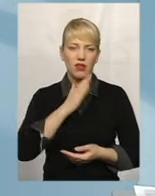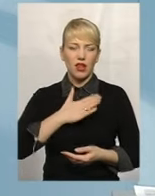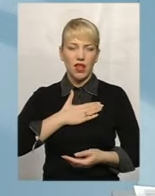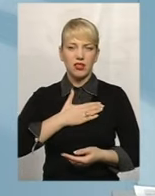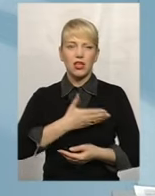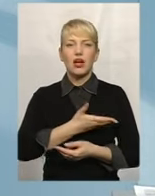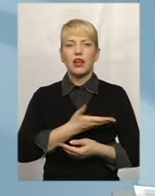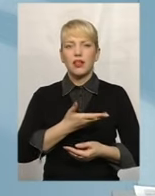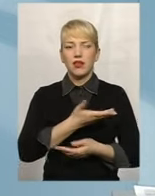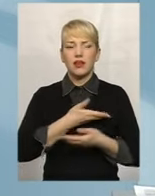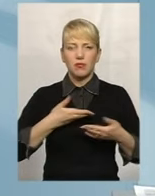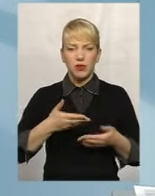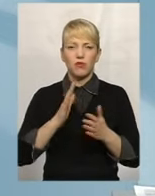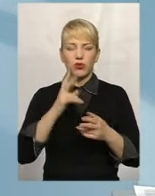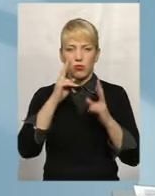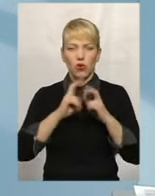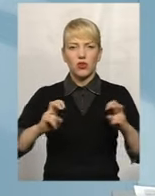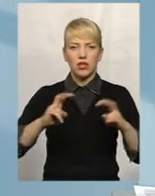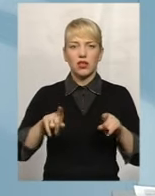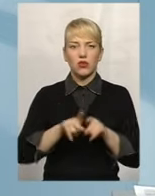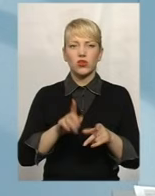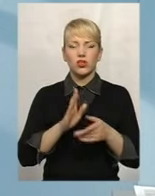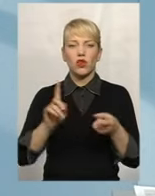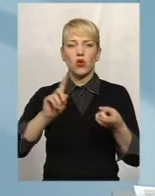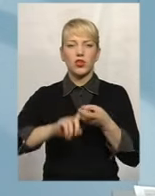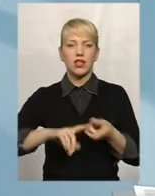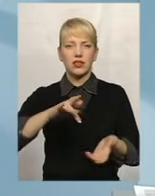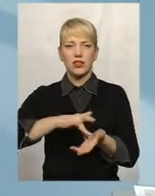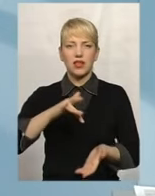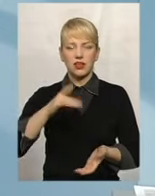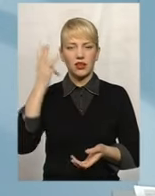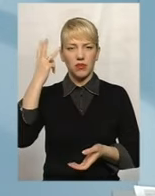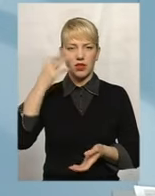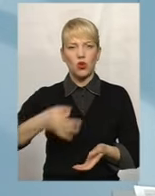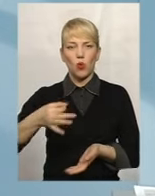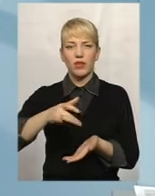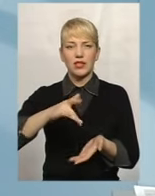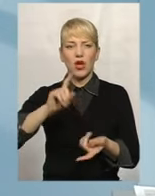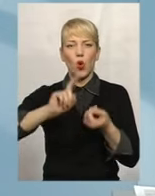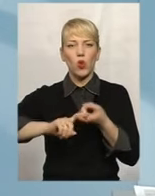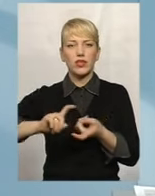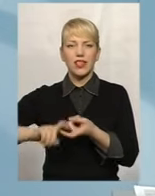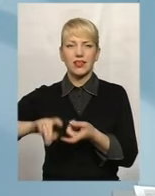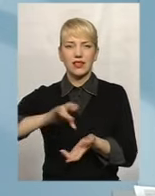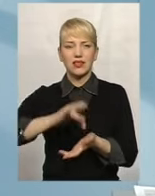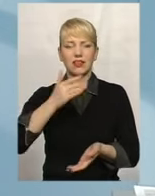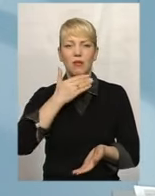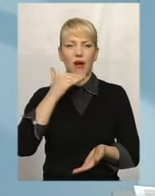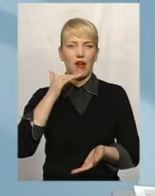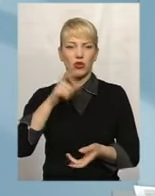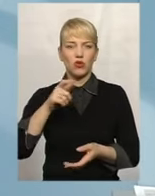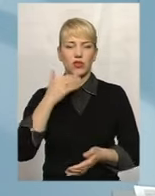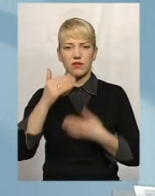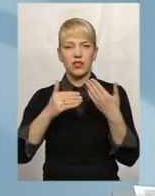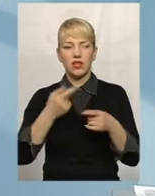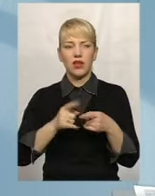будемо розглядати. Також є контактний центр, Хмельницький обласний контактний центр, багато людей звертається на нього, і потім